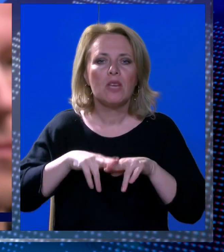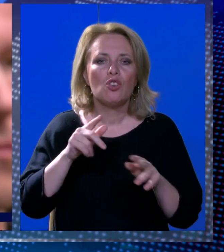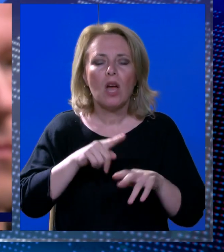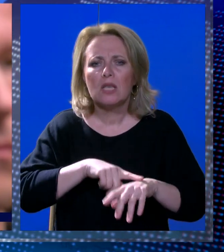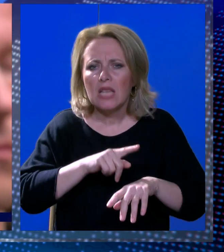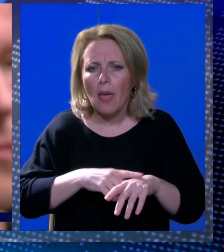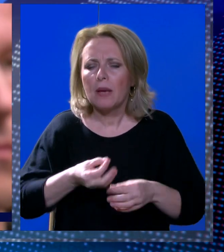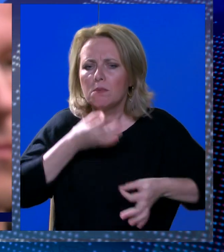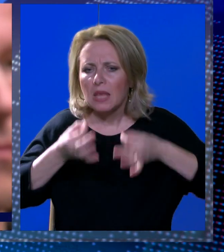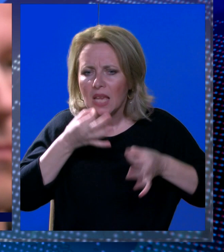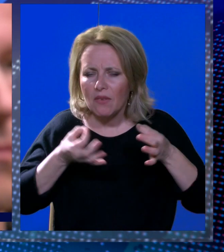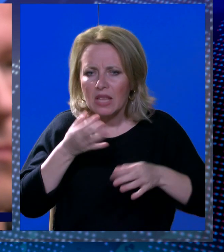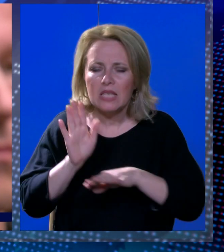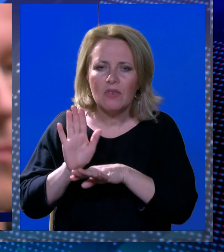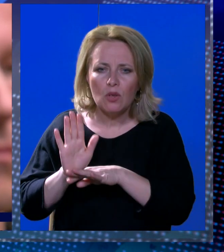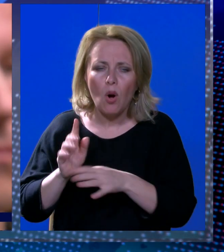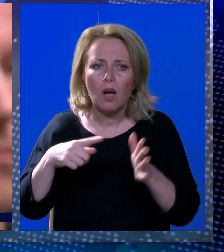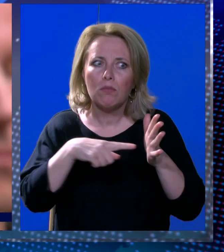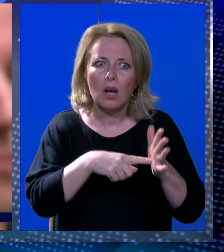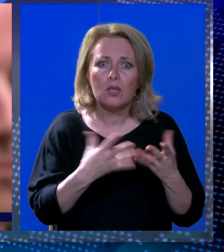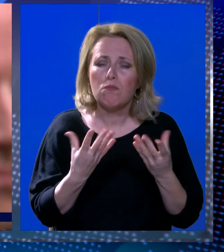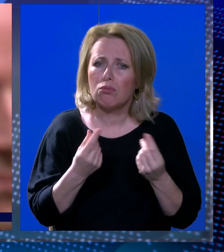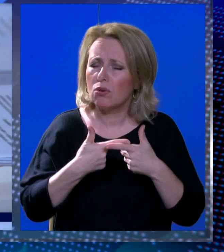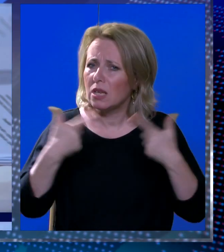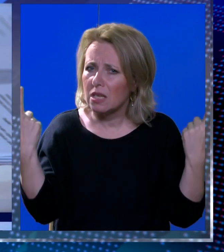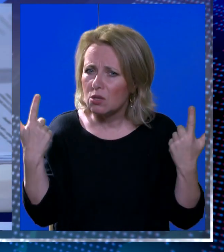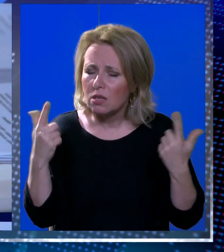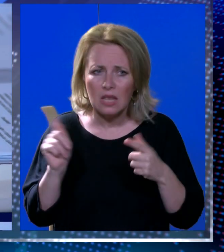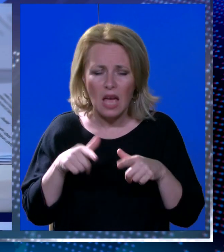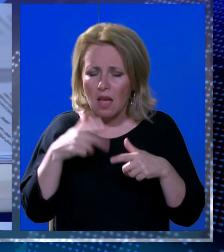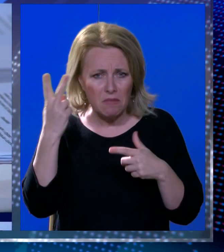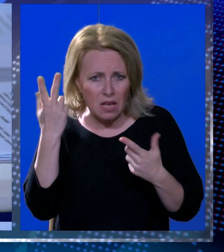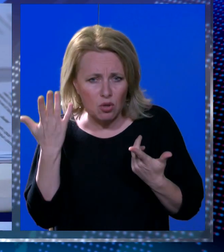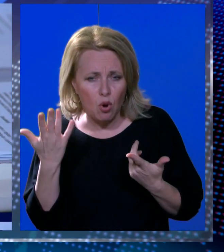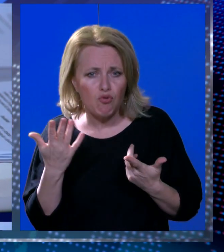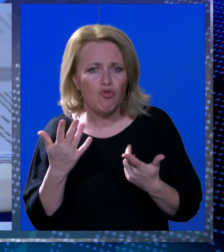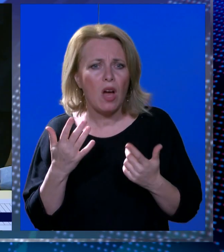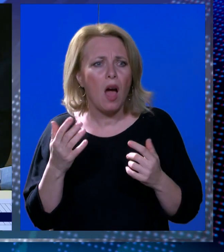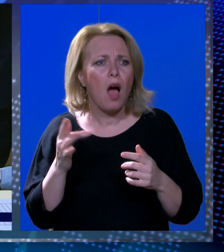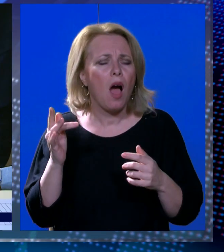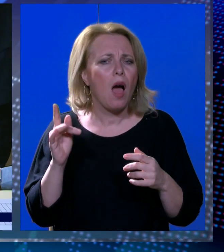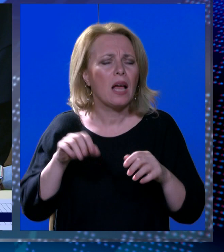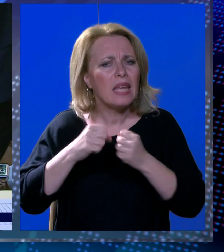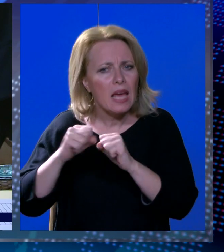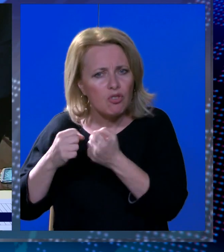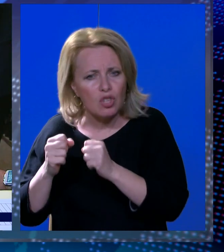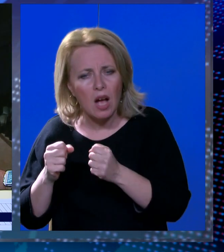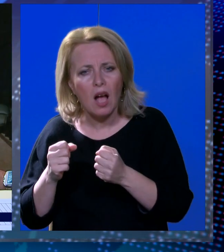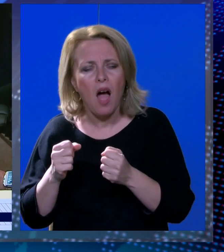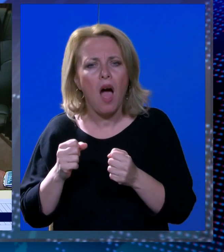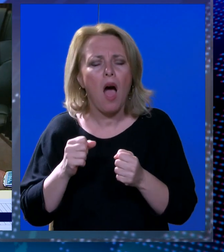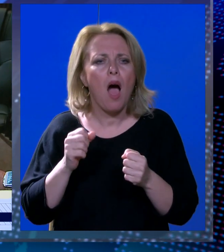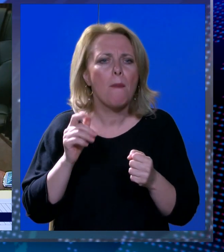Višestatno ispitivanje svjedoka je navidjelo i iznijelo niz novih nejasnoća, nepravilnosti u izbjedbi radova i nadzoru, protupožarih mjera,